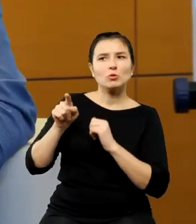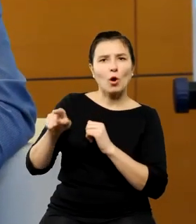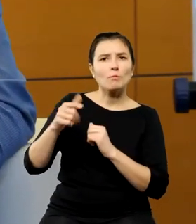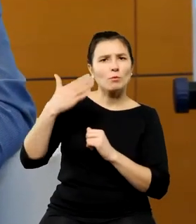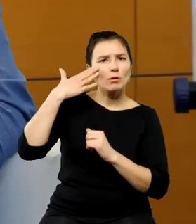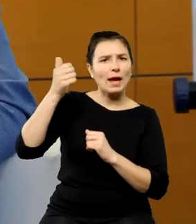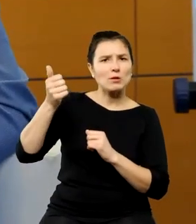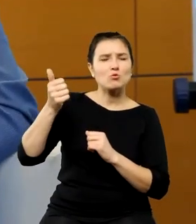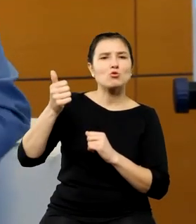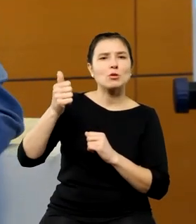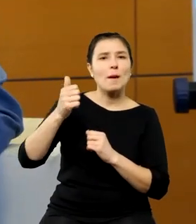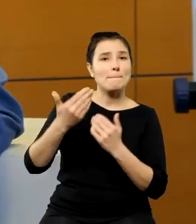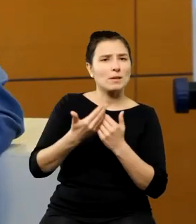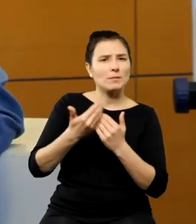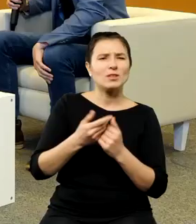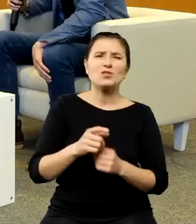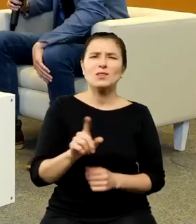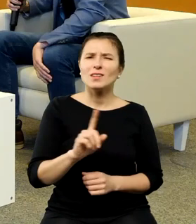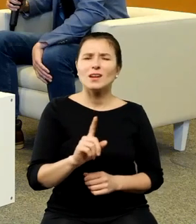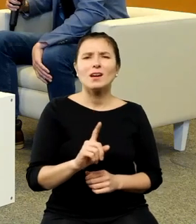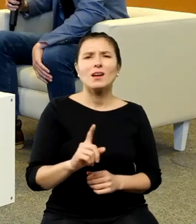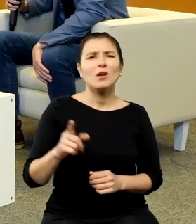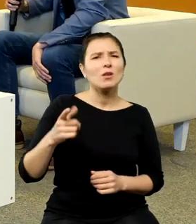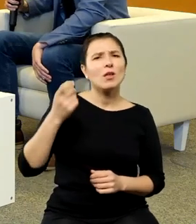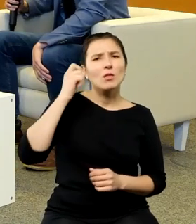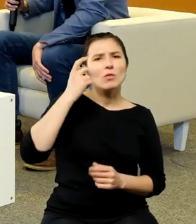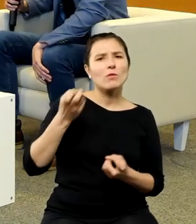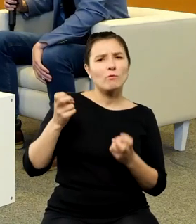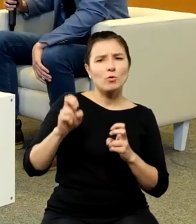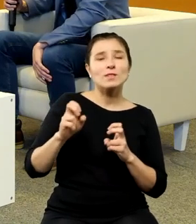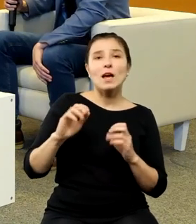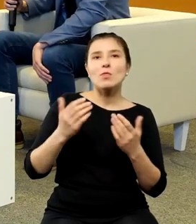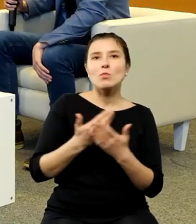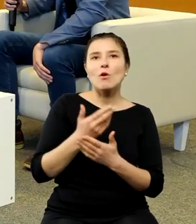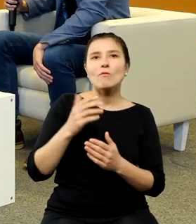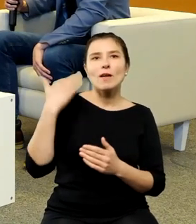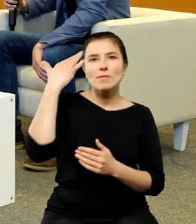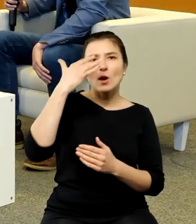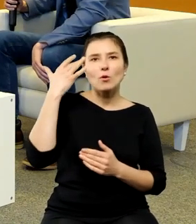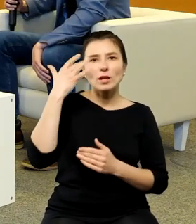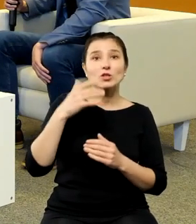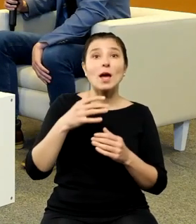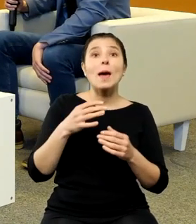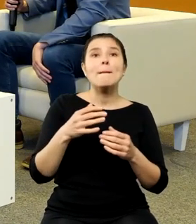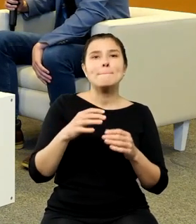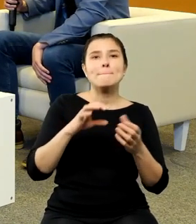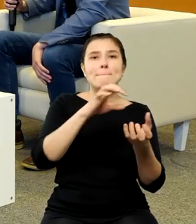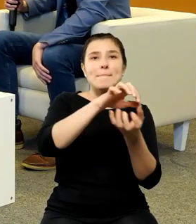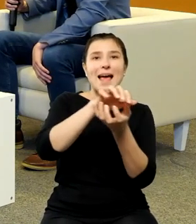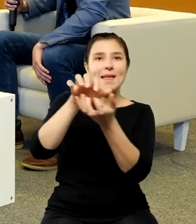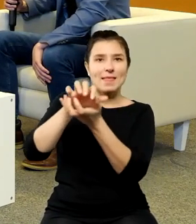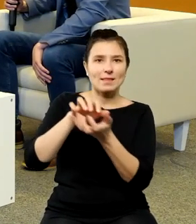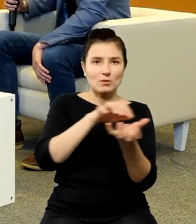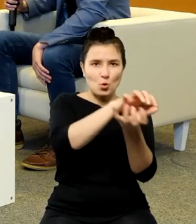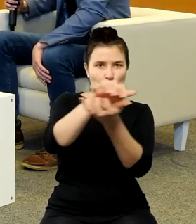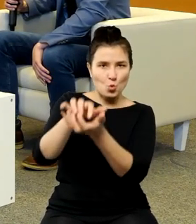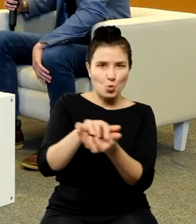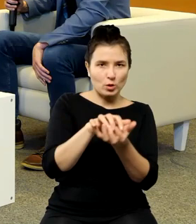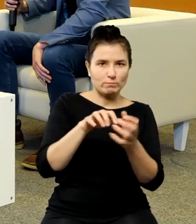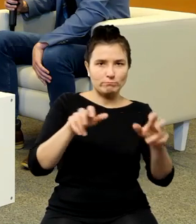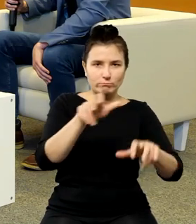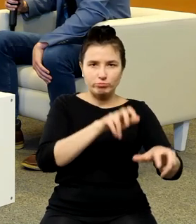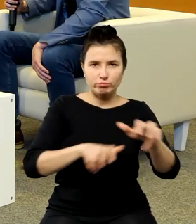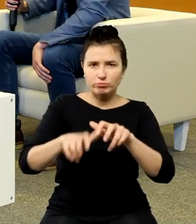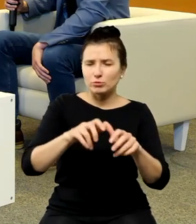Nie, raczej jako twórcą nowej teorii ruchów planet, która przekłada się na coś, co jest bardzo potrzebne w ówczesnym